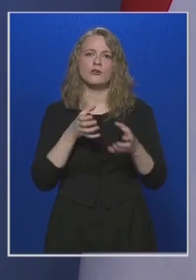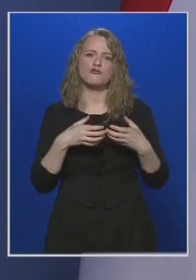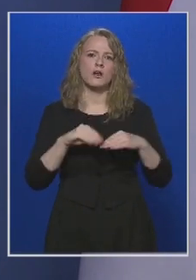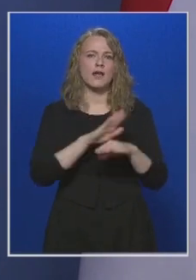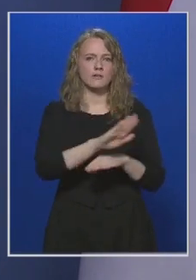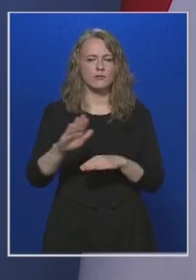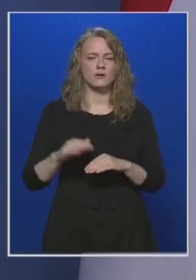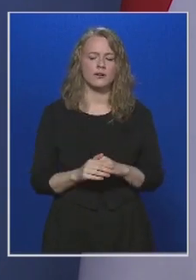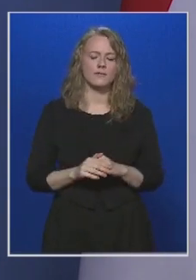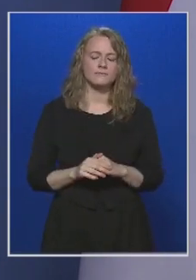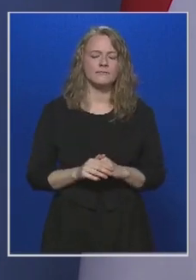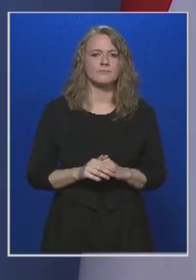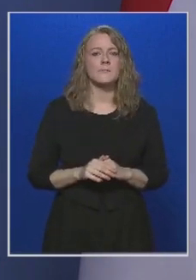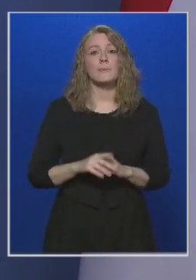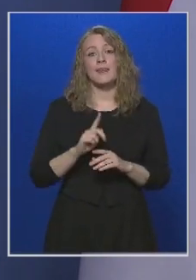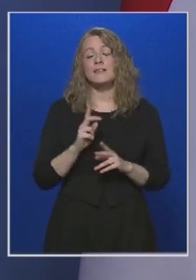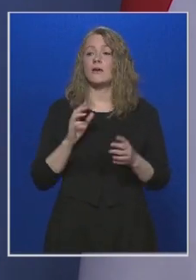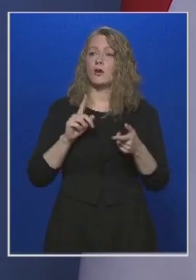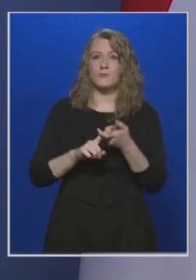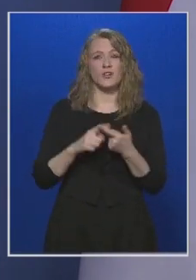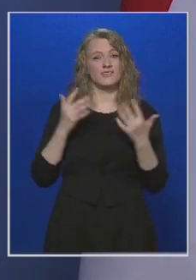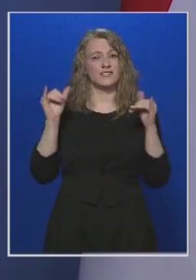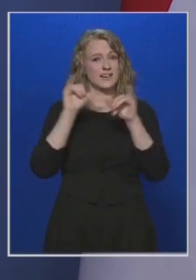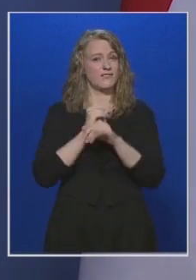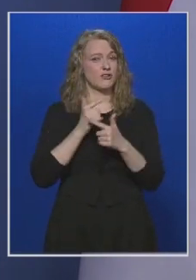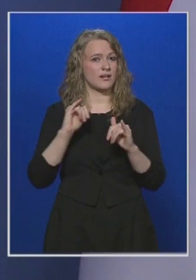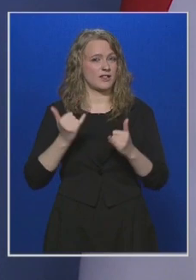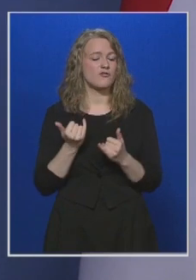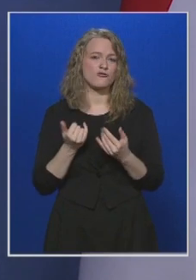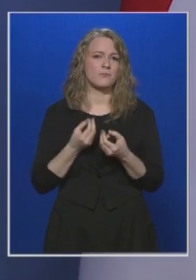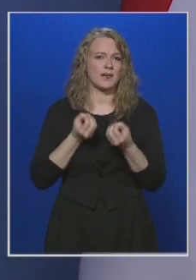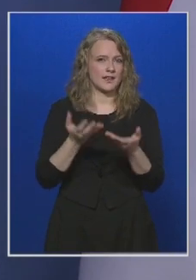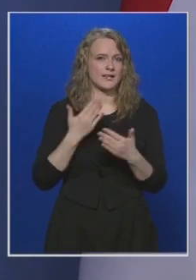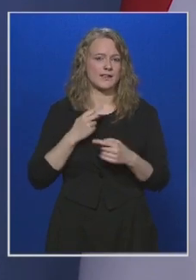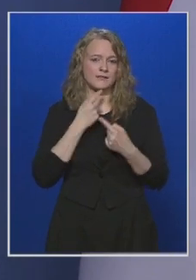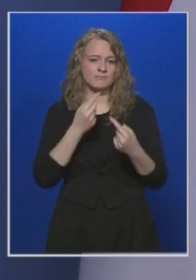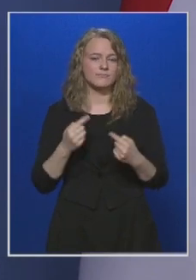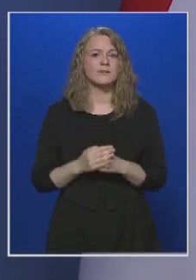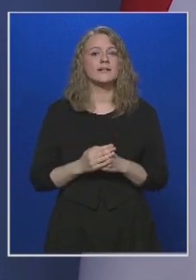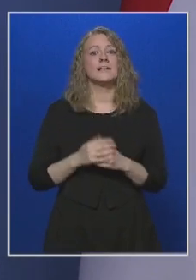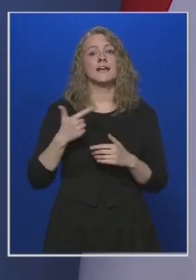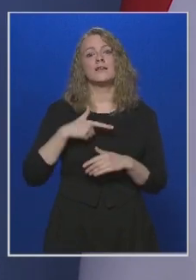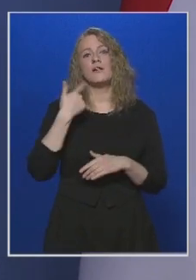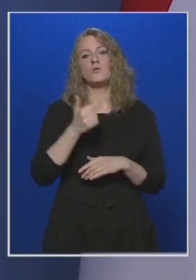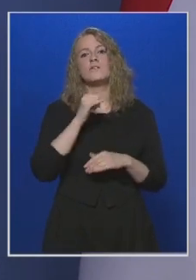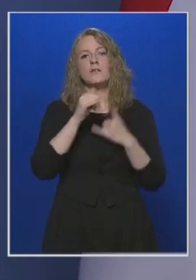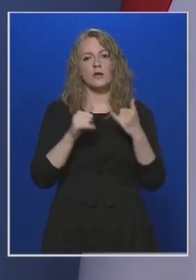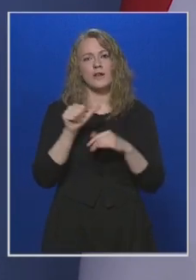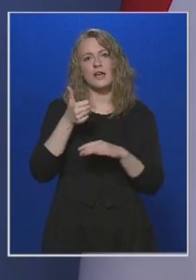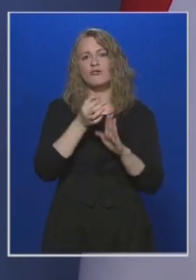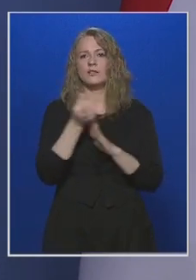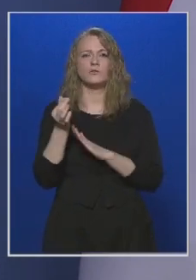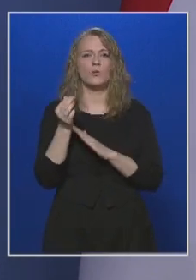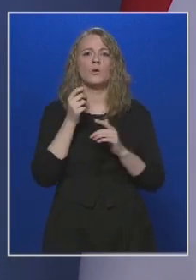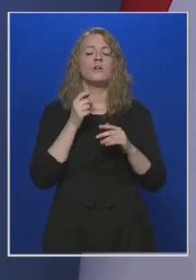egyértelművé tenni, mert ezzel kapcsolatosan téves tájékoztás is megjelent, hogy 2021. január 1-től a törlesztő részletek